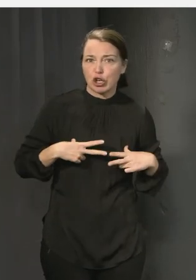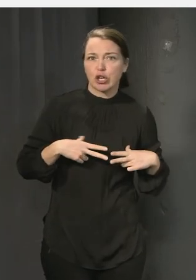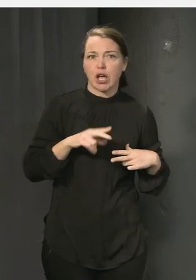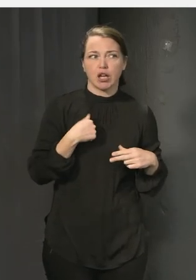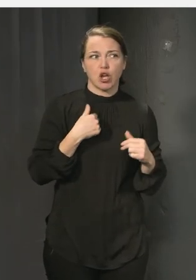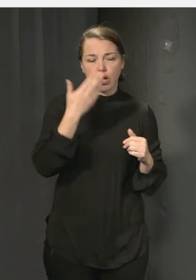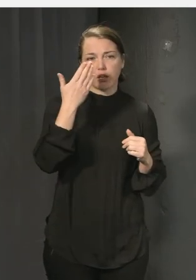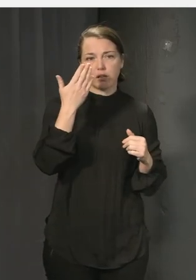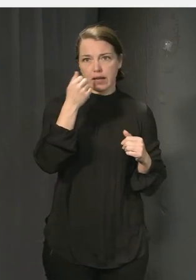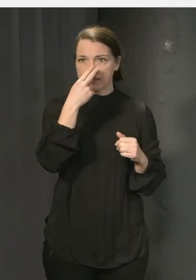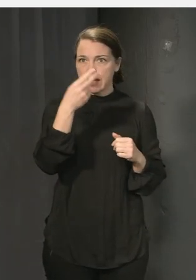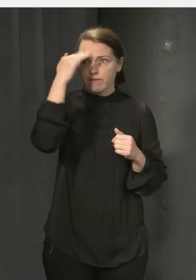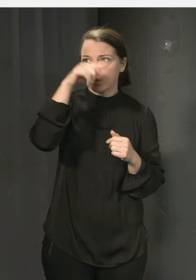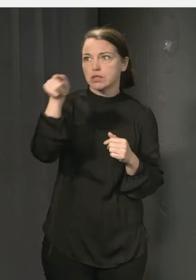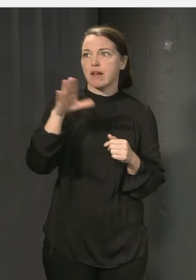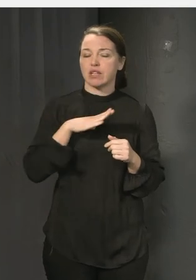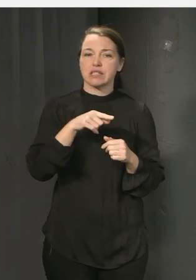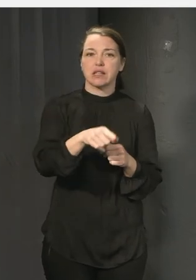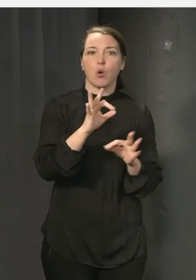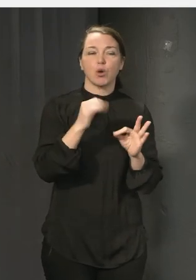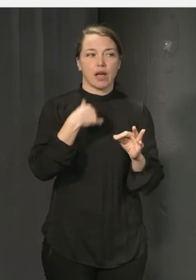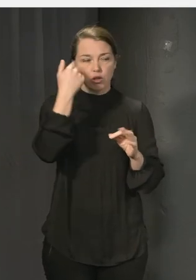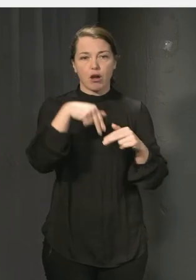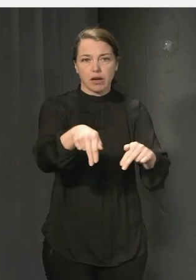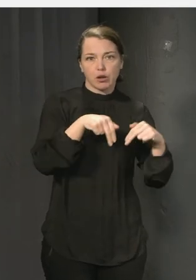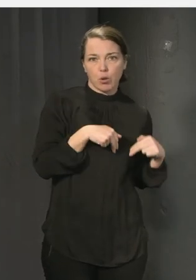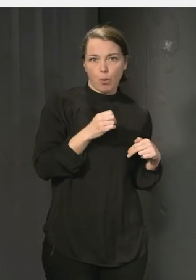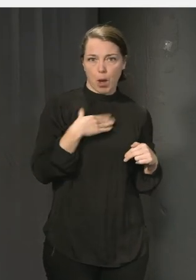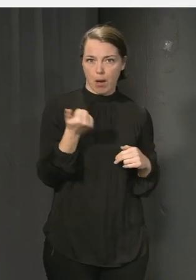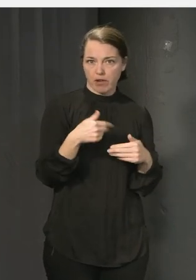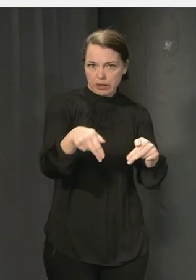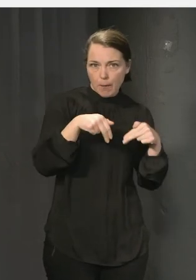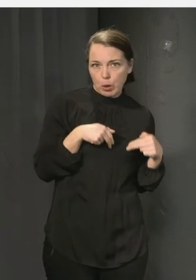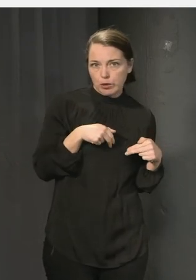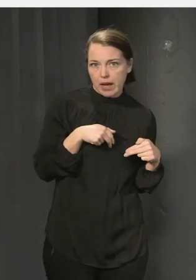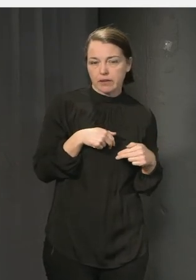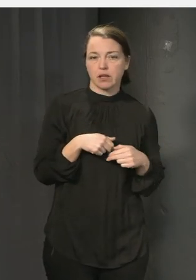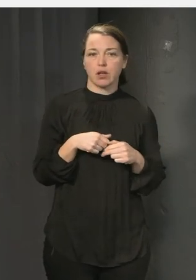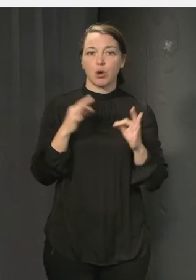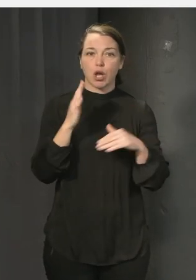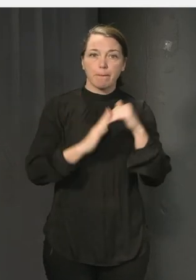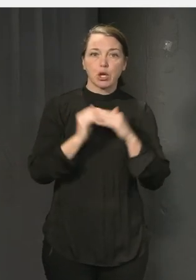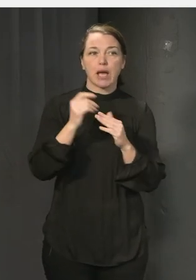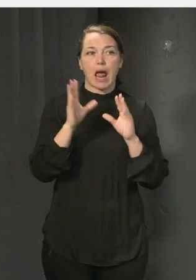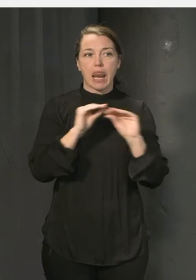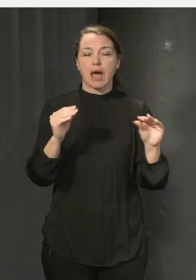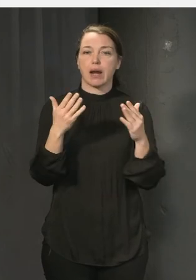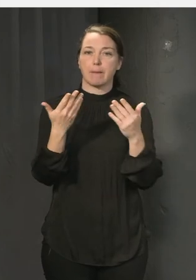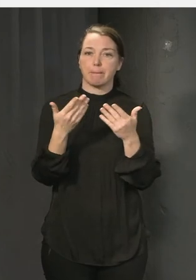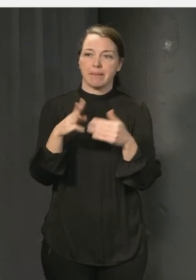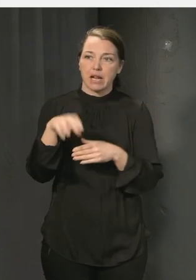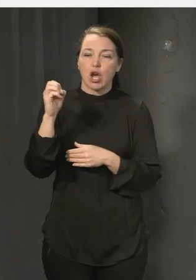vuxenarvaro och hur kan vi bygga dem på bästa sätt eller läromiljöerna eller korridorer och så vidare så att jag tror att